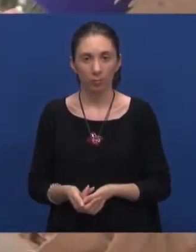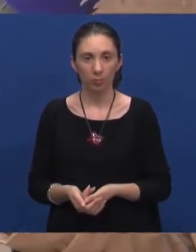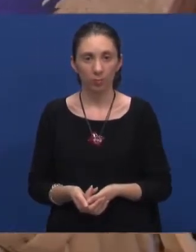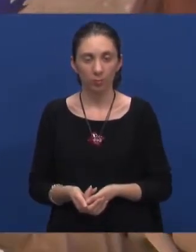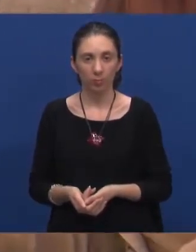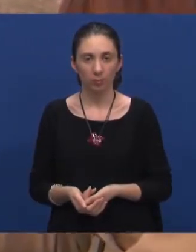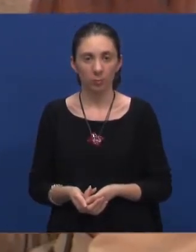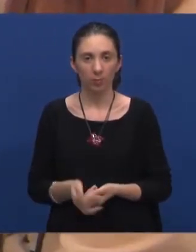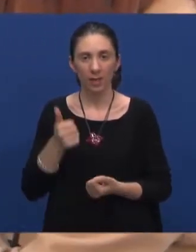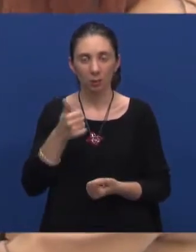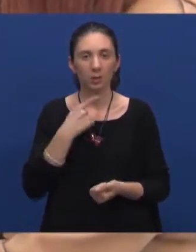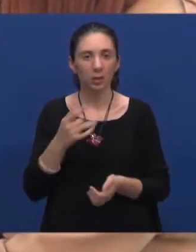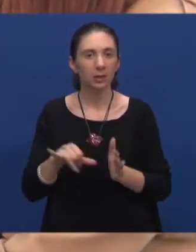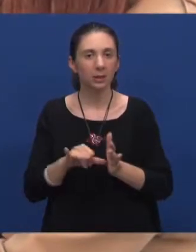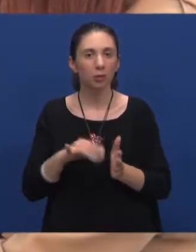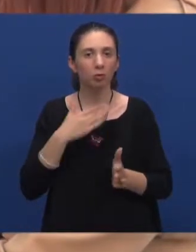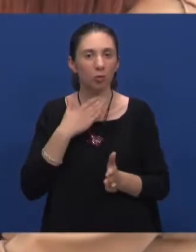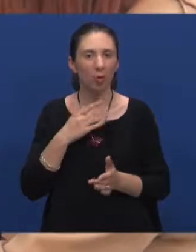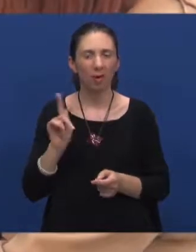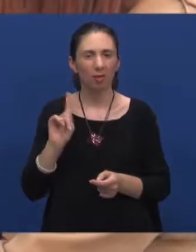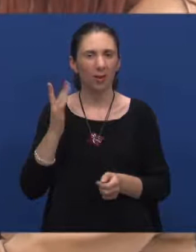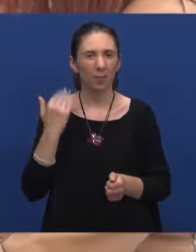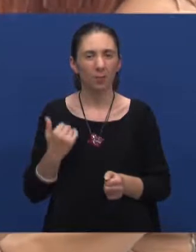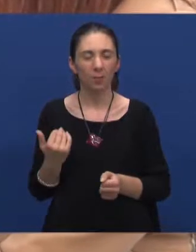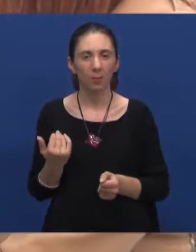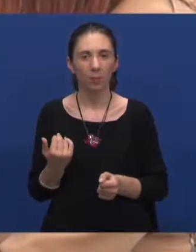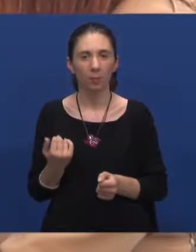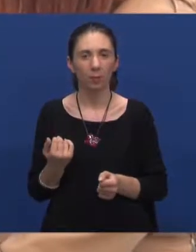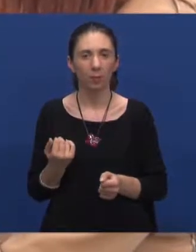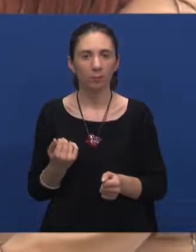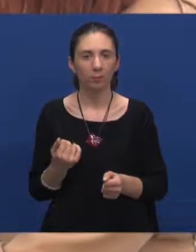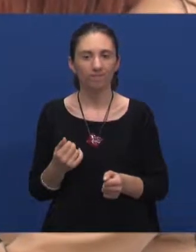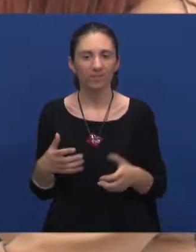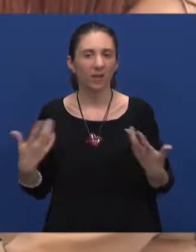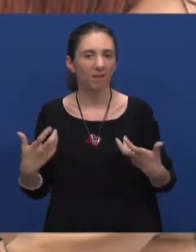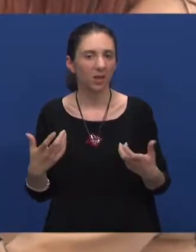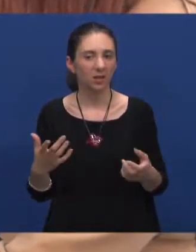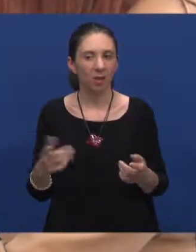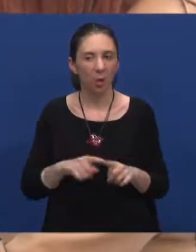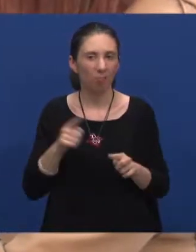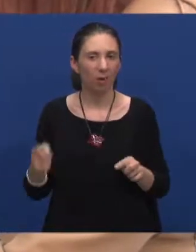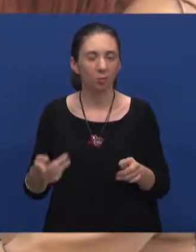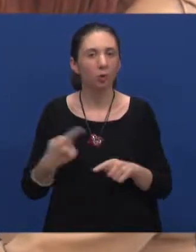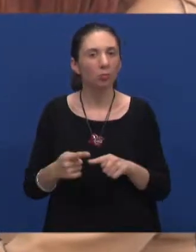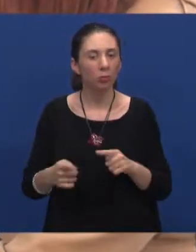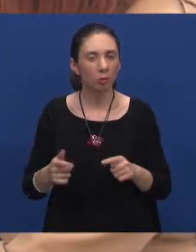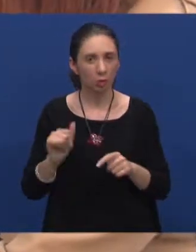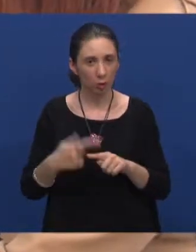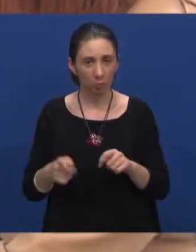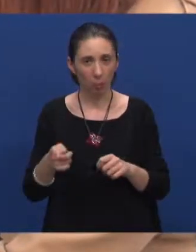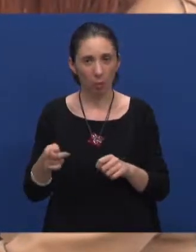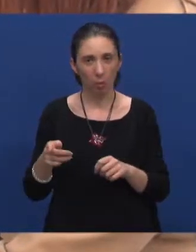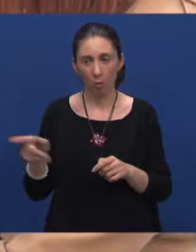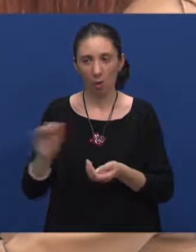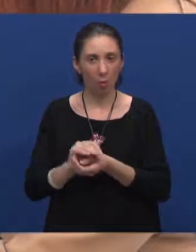Jedno si mi spomenula da je srednja škola, da ti nije bilo radosno razdoblje, pa evo, zašto? Je li to zbog toga